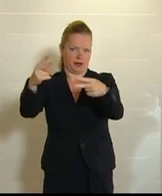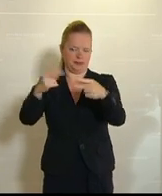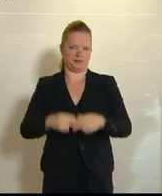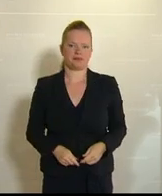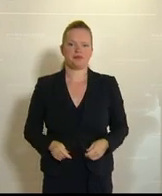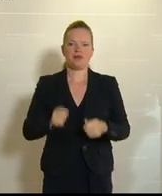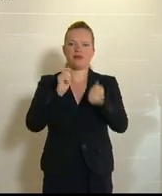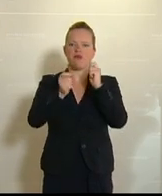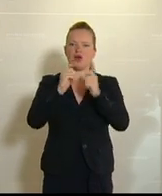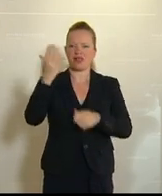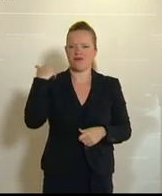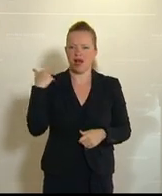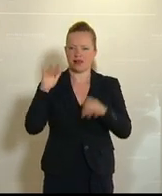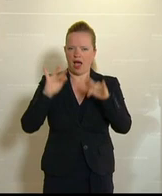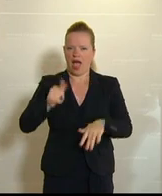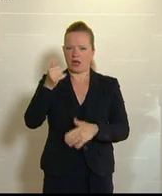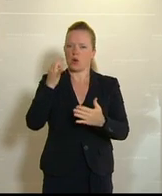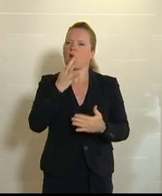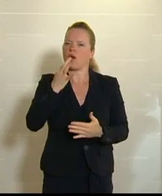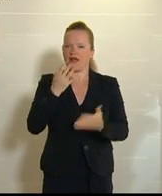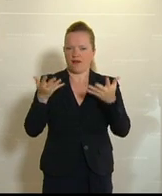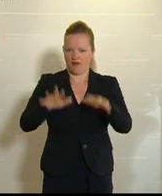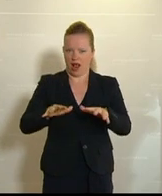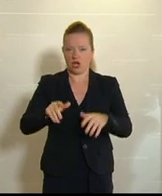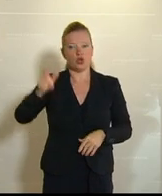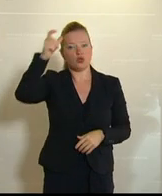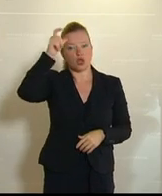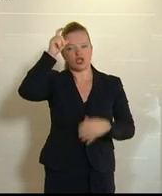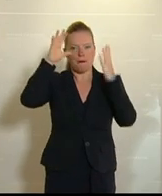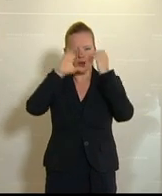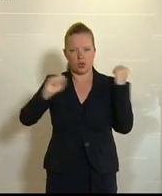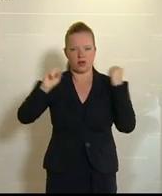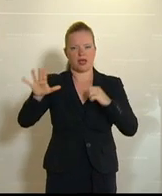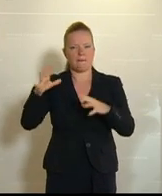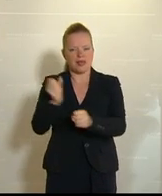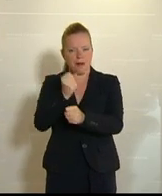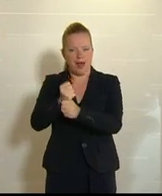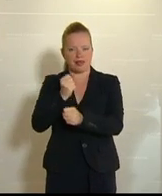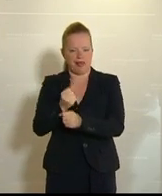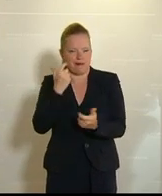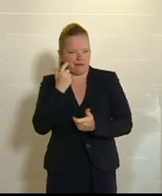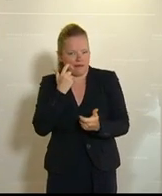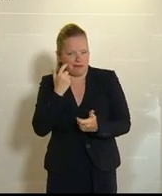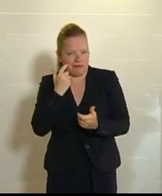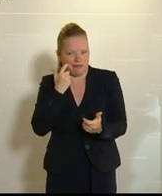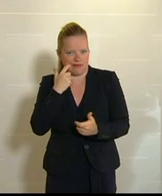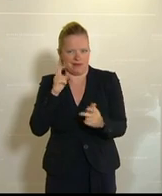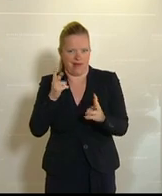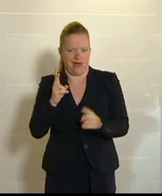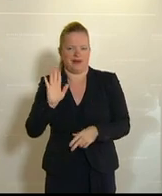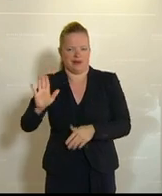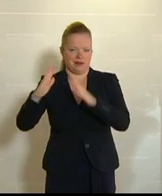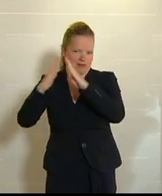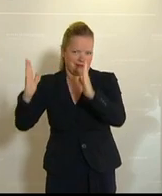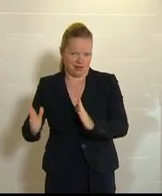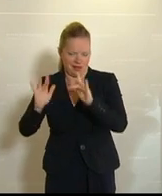Favoriten zu bleiben, Herr Innenminister. Ich meine, der türkische Botschafter und seine Mitarbeiter, die lachen sich ja schief in ihrer Residenz.